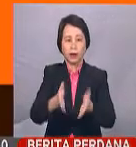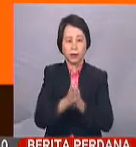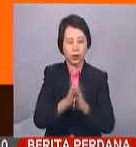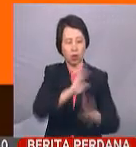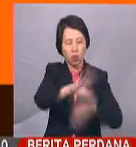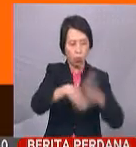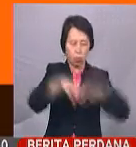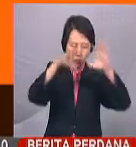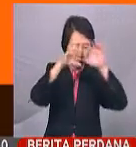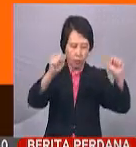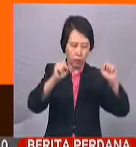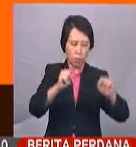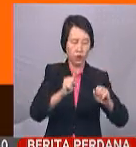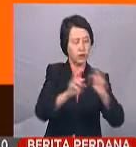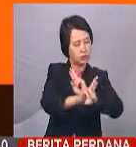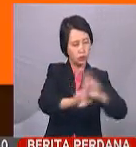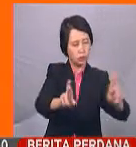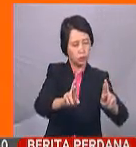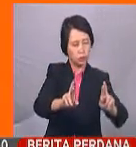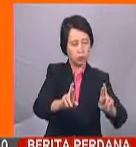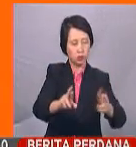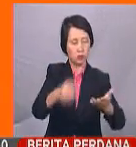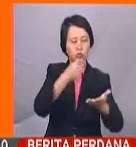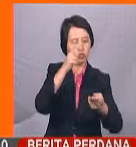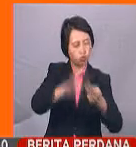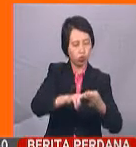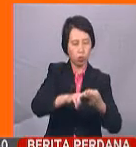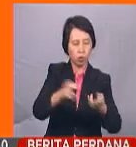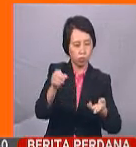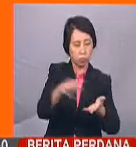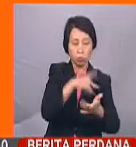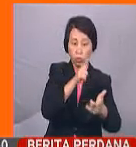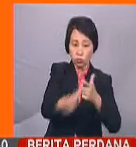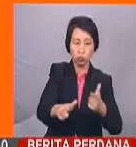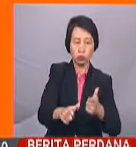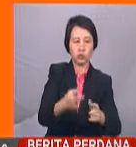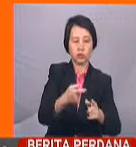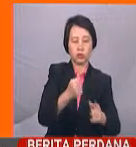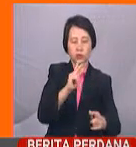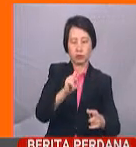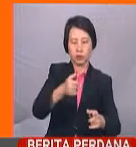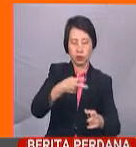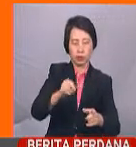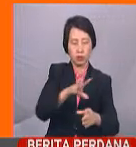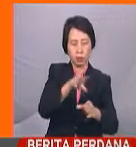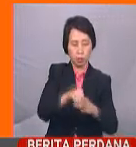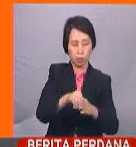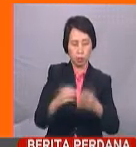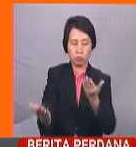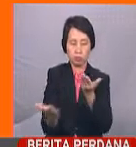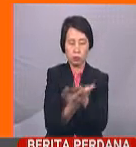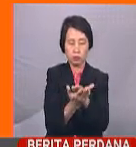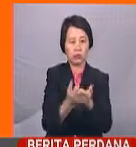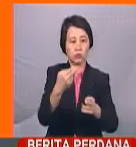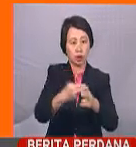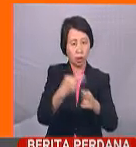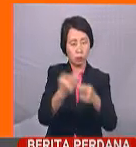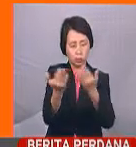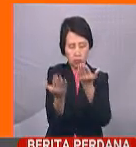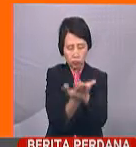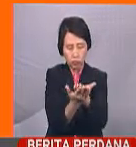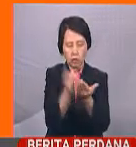majikan terlibat untuk menyediakan salinan surat kelulusan KPDNHEP beserta lampiran senarai pekerja